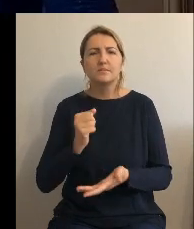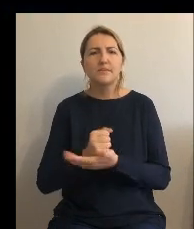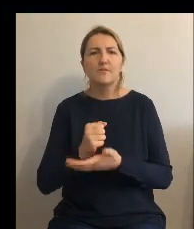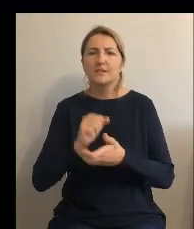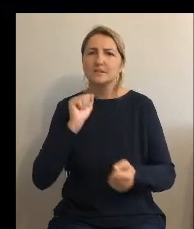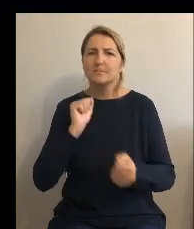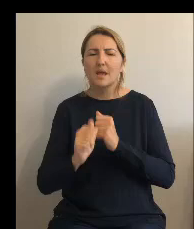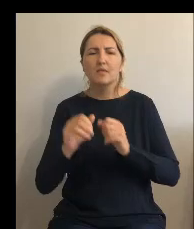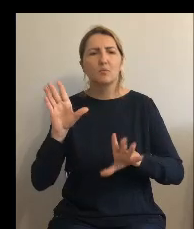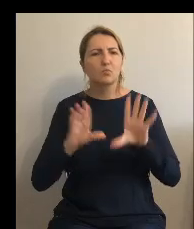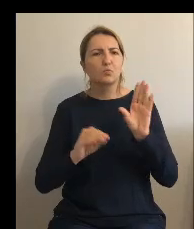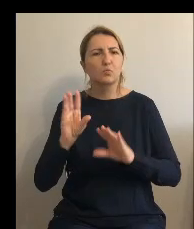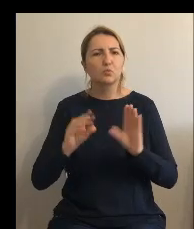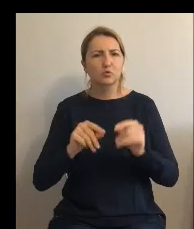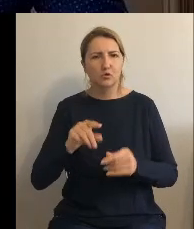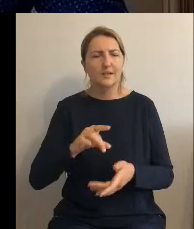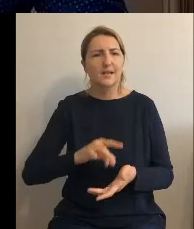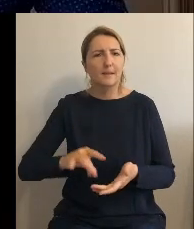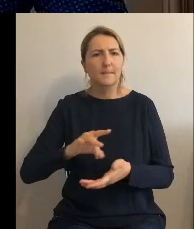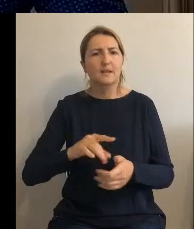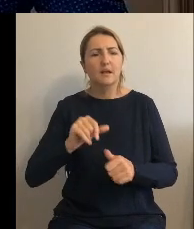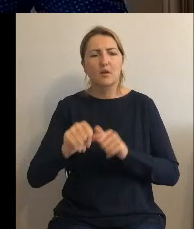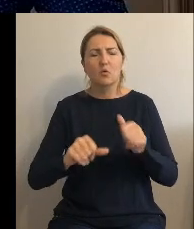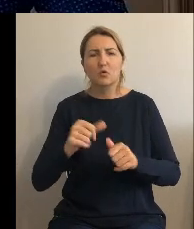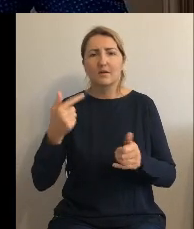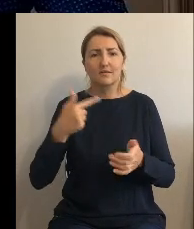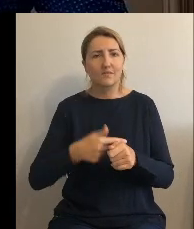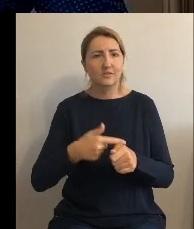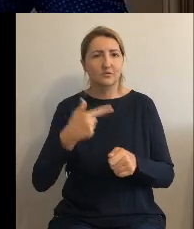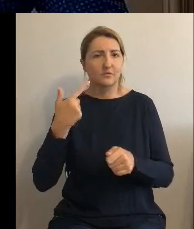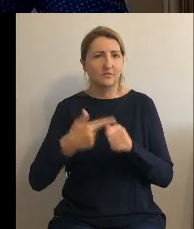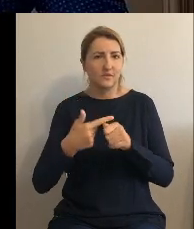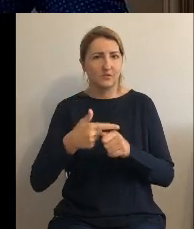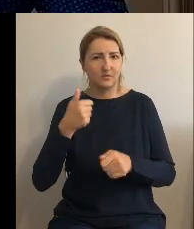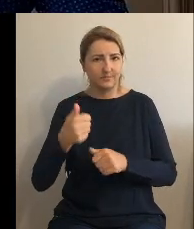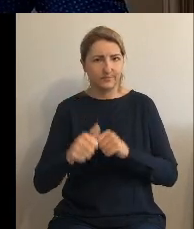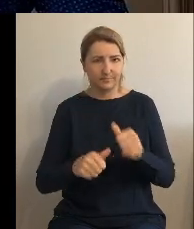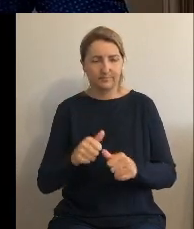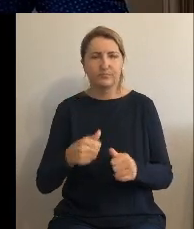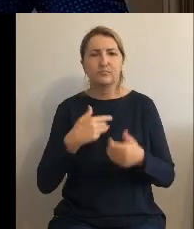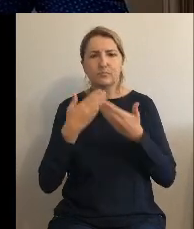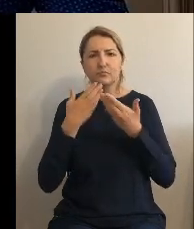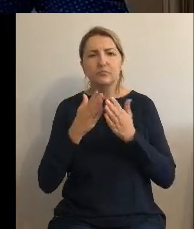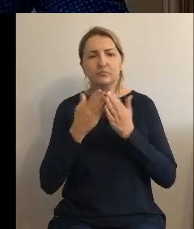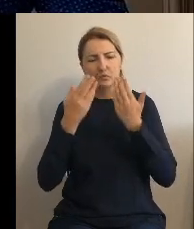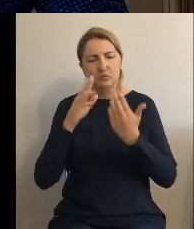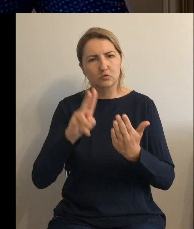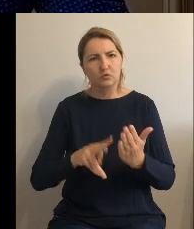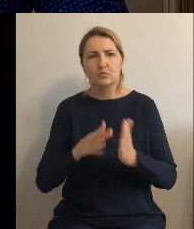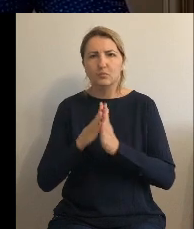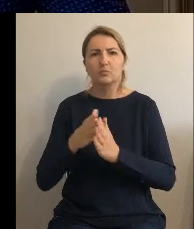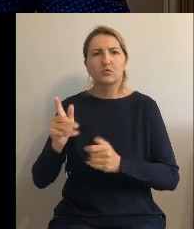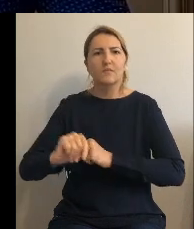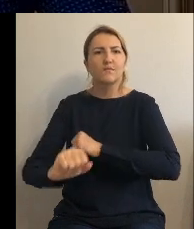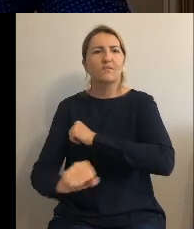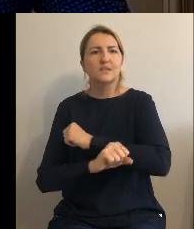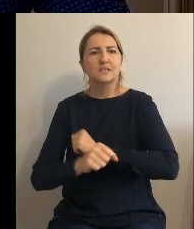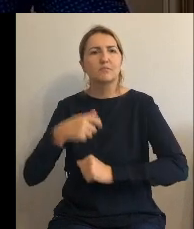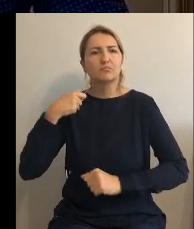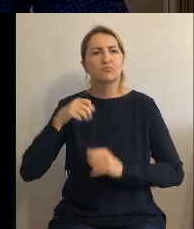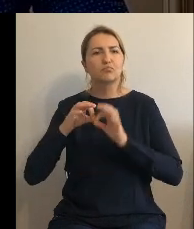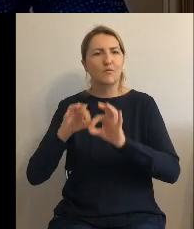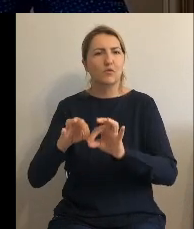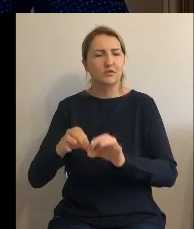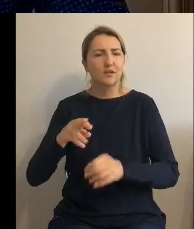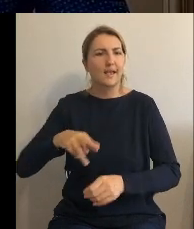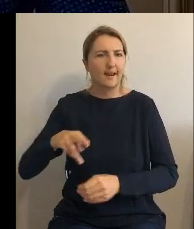gminy Gruta na rok 2021. Bardzo proszę o odczytanie projektu uchwały wiceprzewodniczącego Rady Gminy. Uchwała Rady